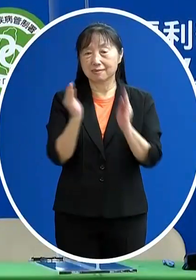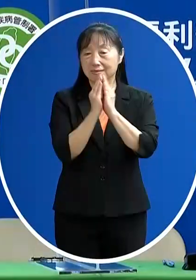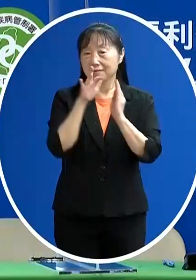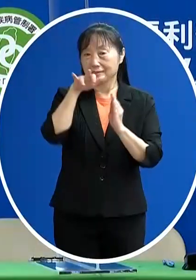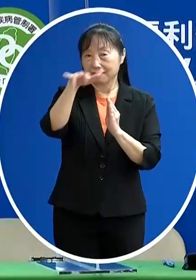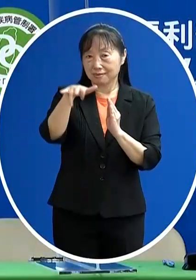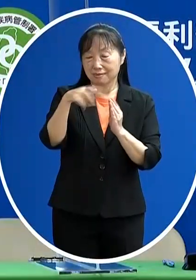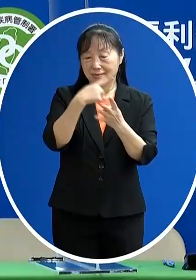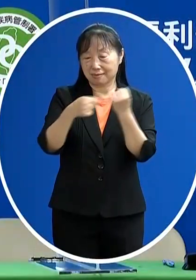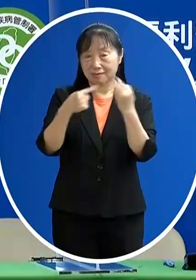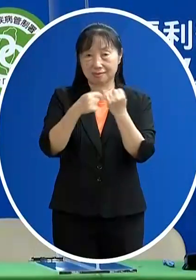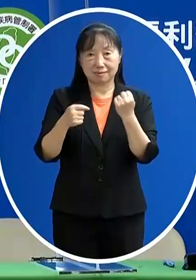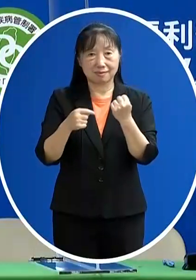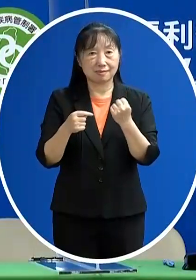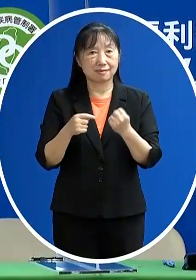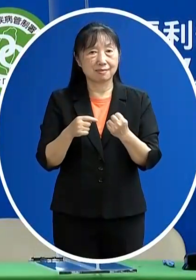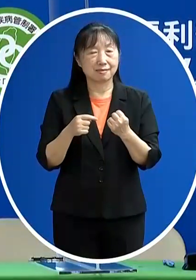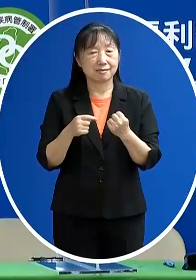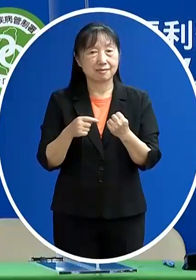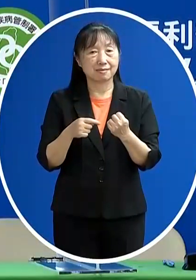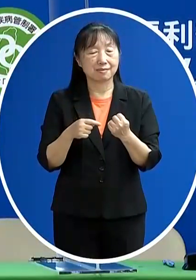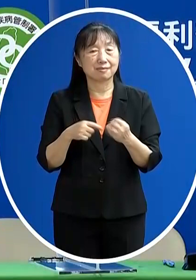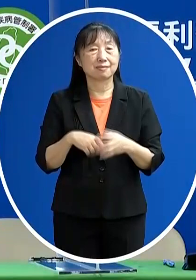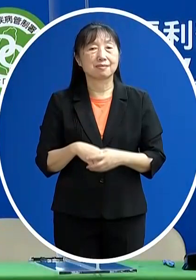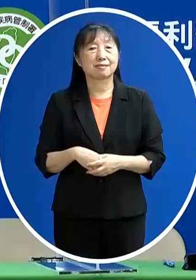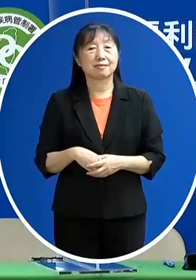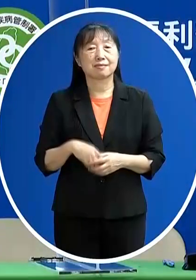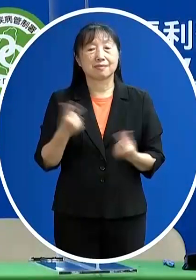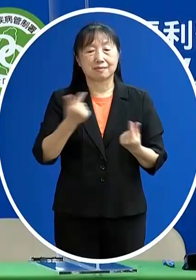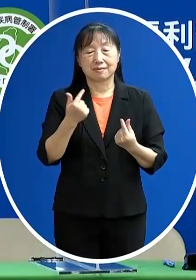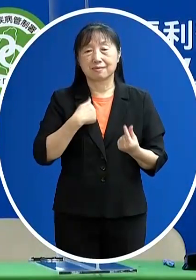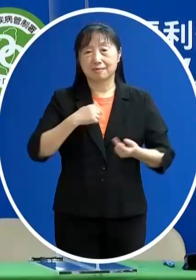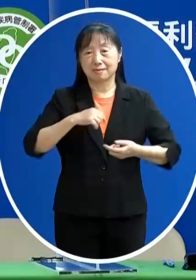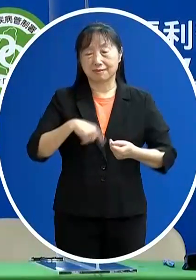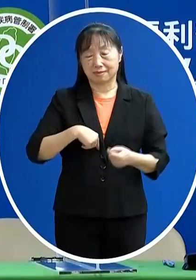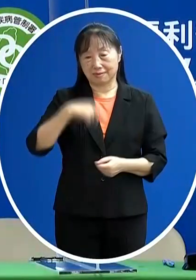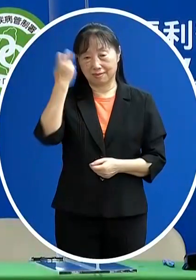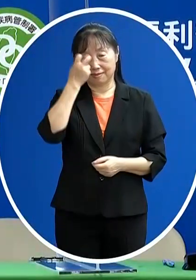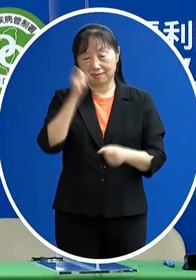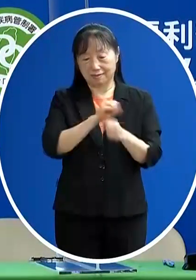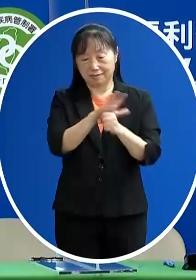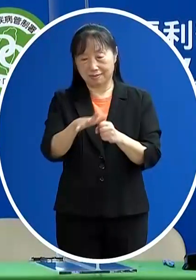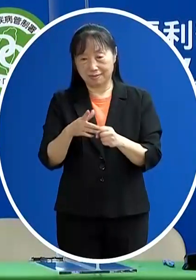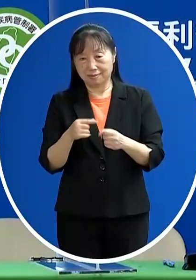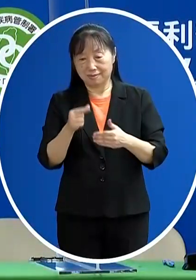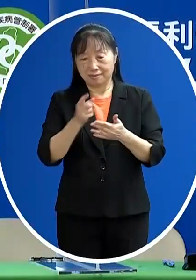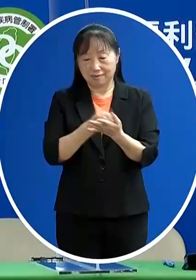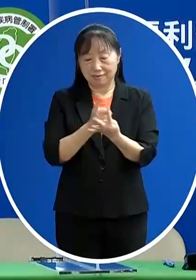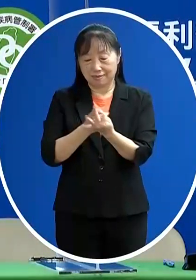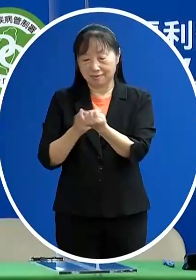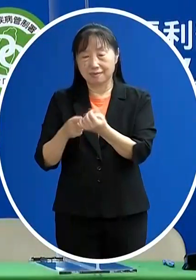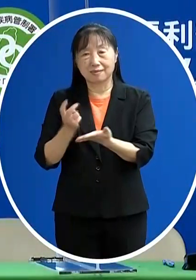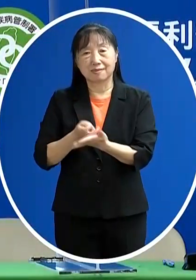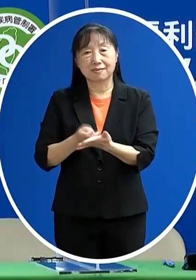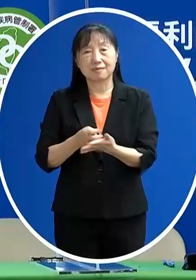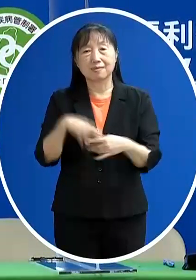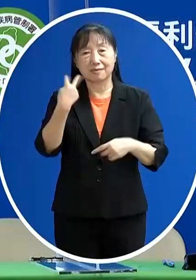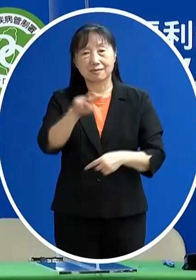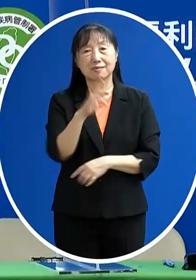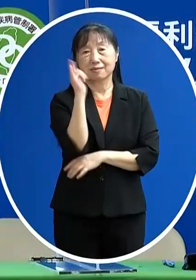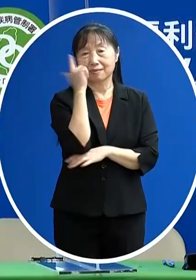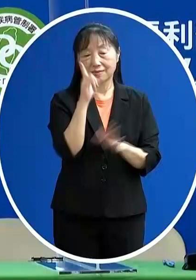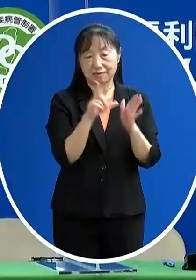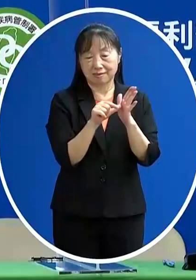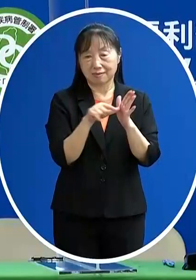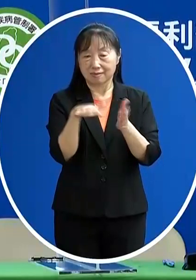它的這個量能在能夠兼顧我們的必要的防疫措施那還有這個合理的等待時間